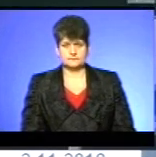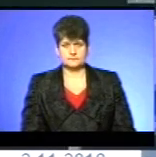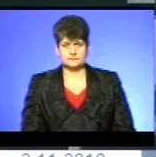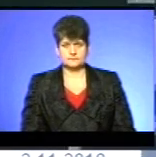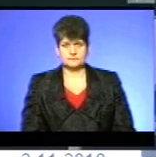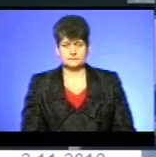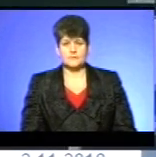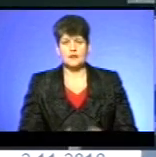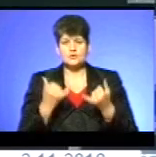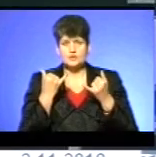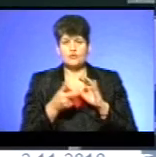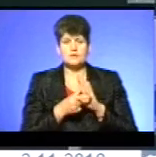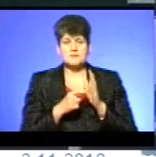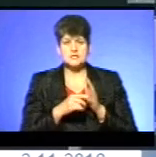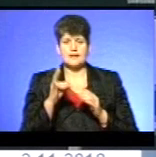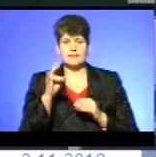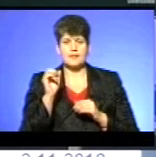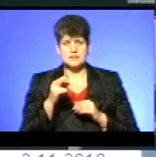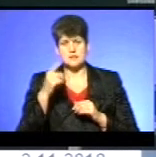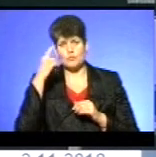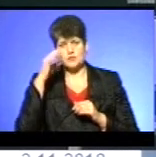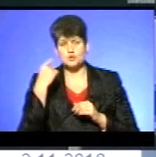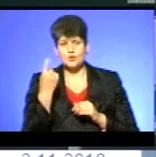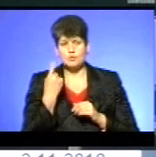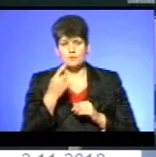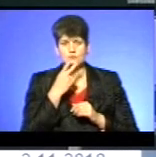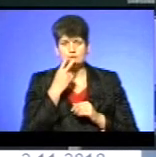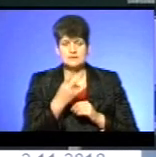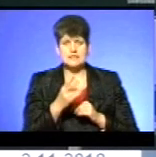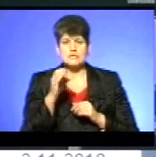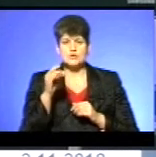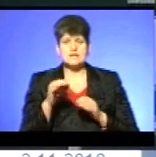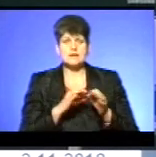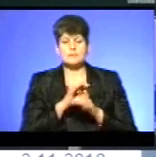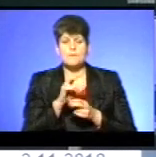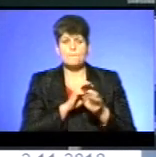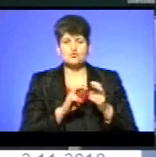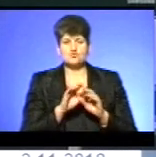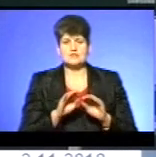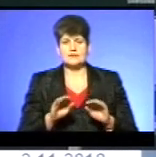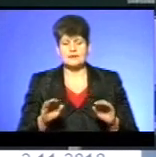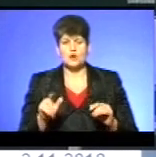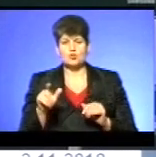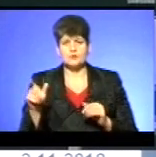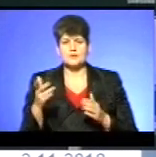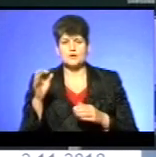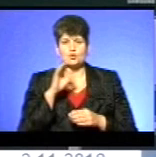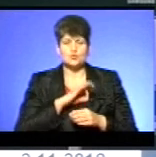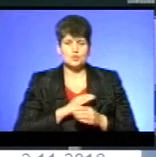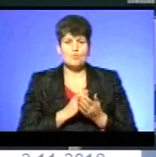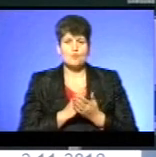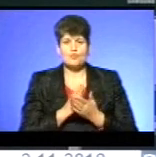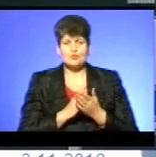Сьогодні у приміщенні Нацполіції області репрезентували соціальний проект «Пошук дітей». Людям, які користуються